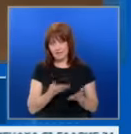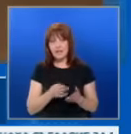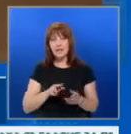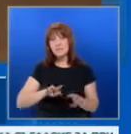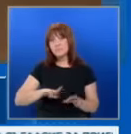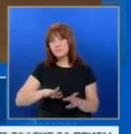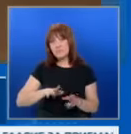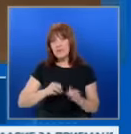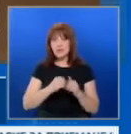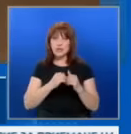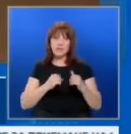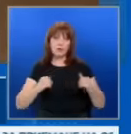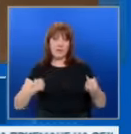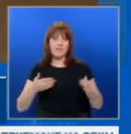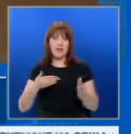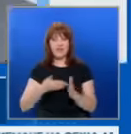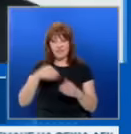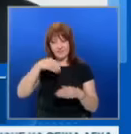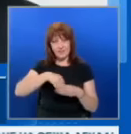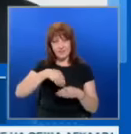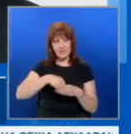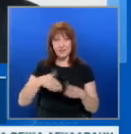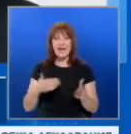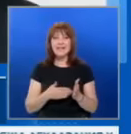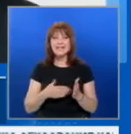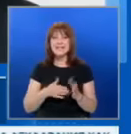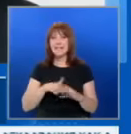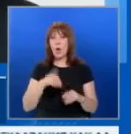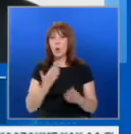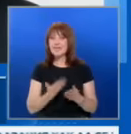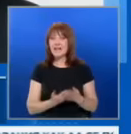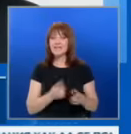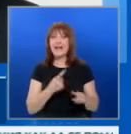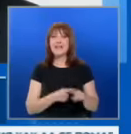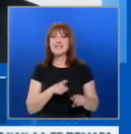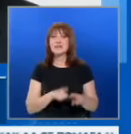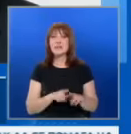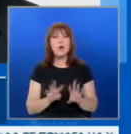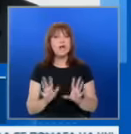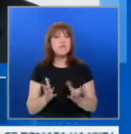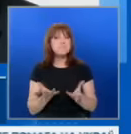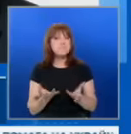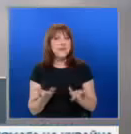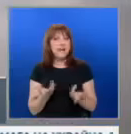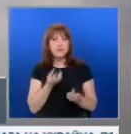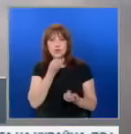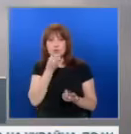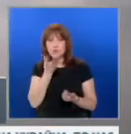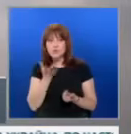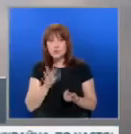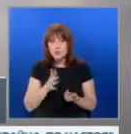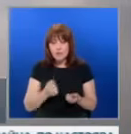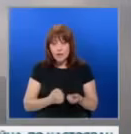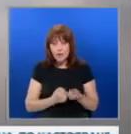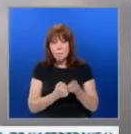Дали ще се разцепят вътрешно заради оставката на Христо Иванов? И какво ще се случи в евентуалната подкрепа или пак